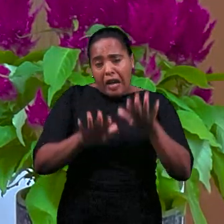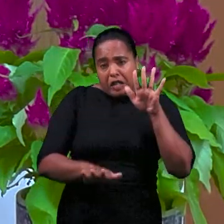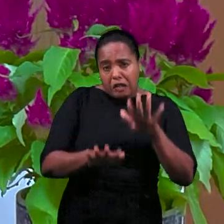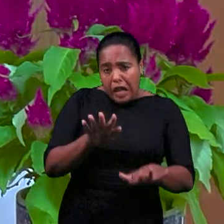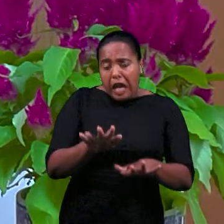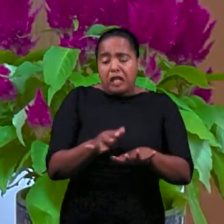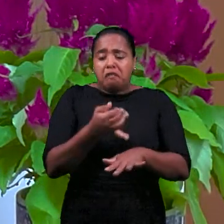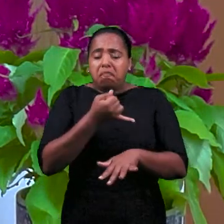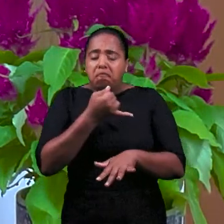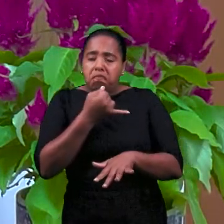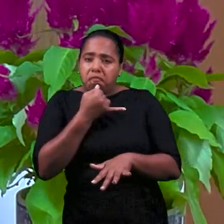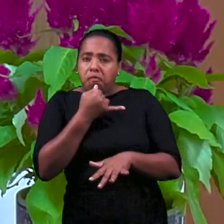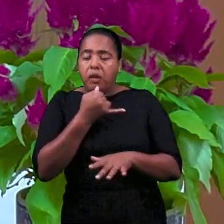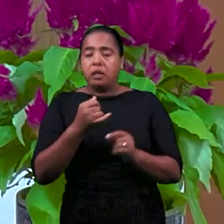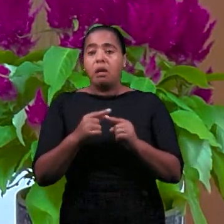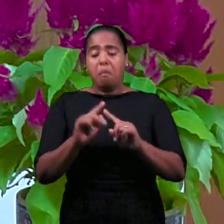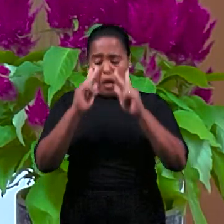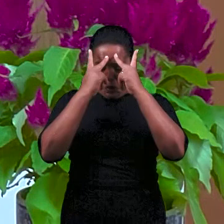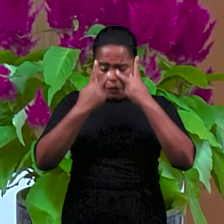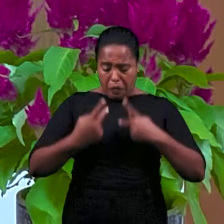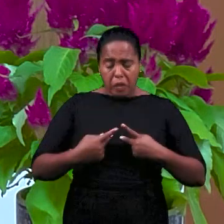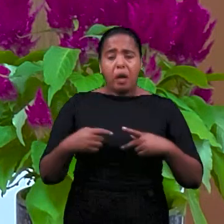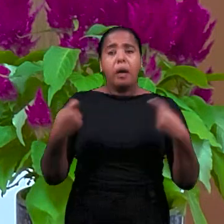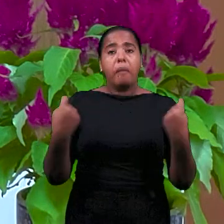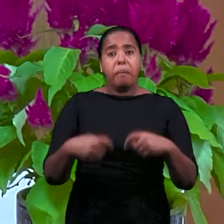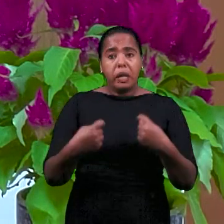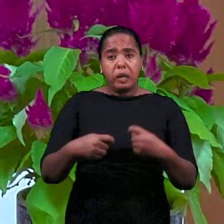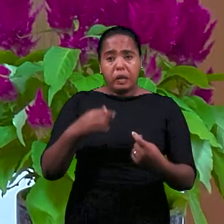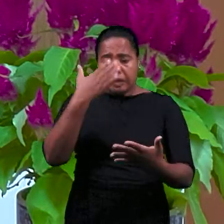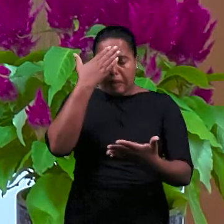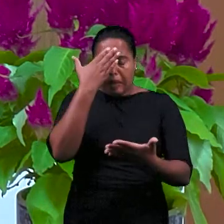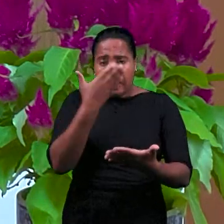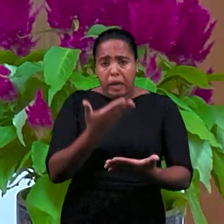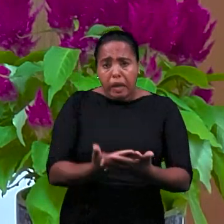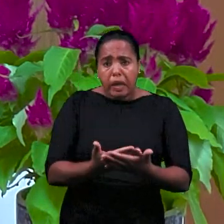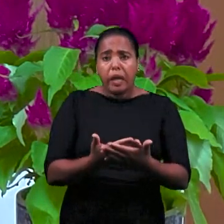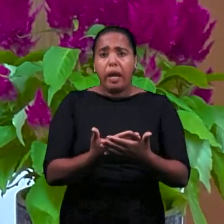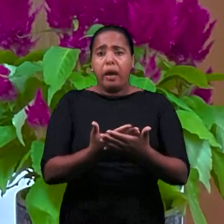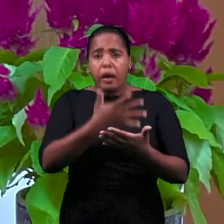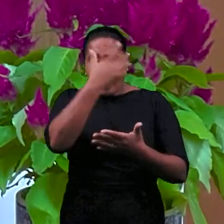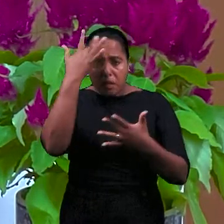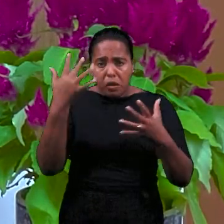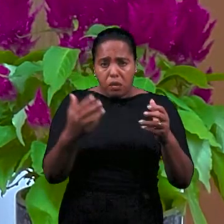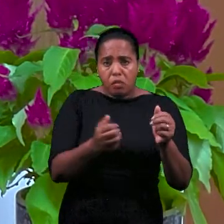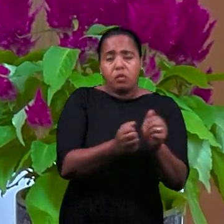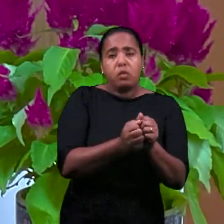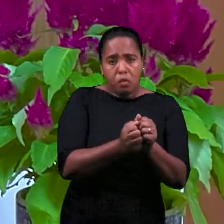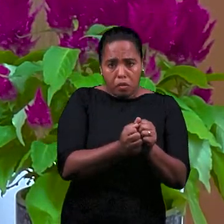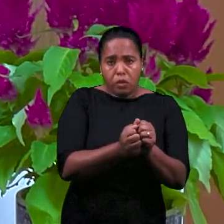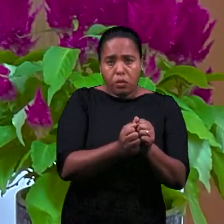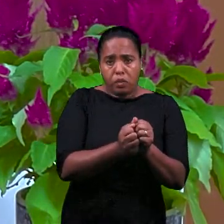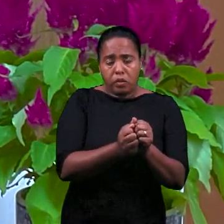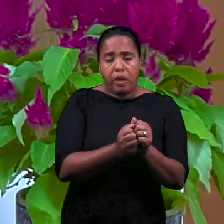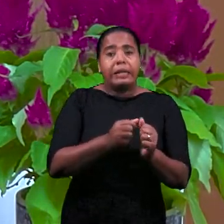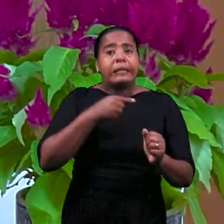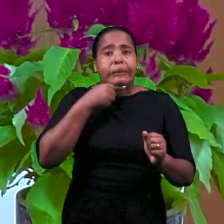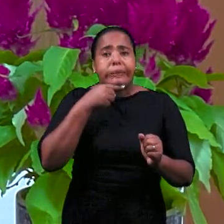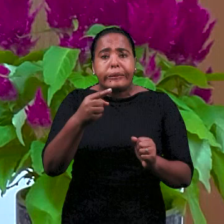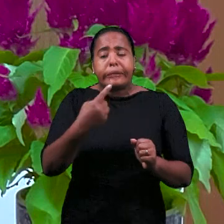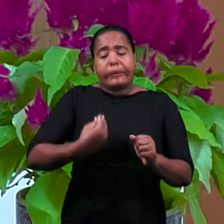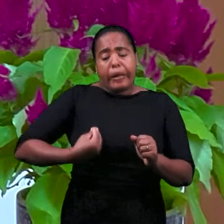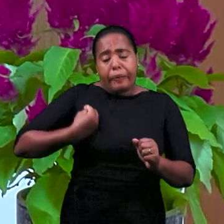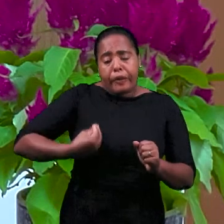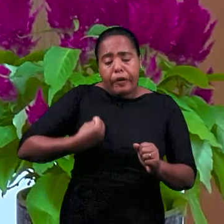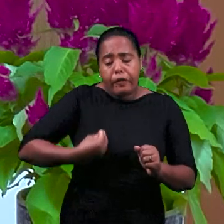разочаровываемся, но человек должен продолжать верить в тех, кто вокруг него. Мы не можем жить